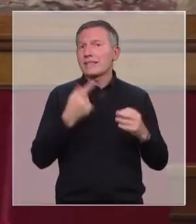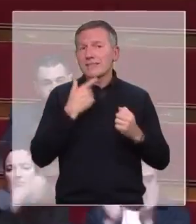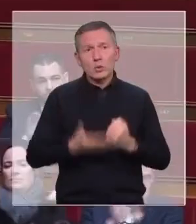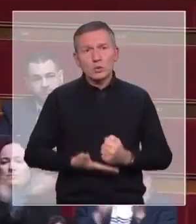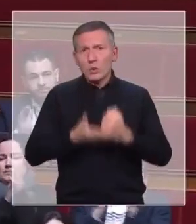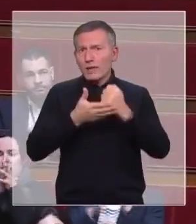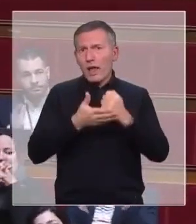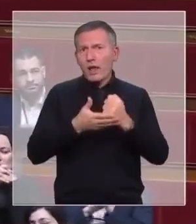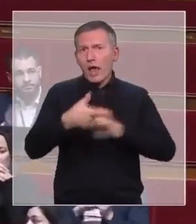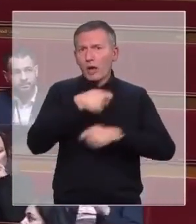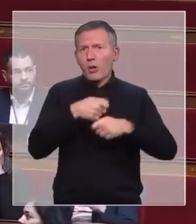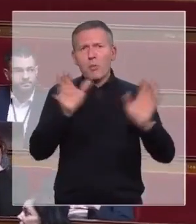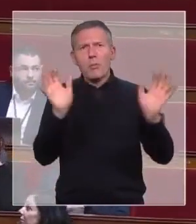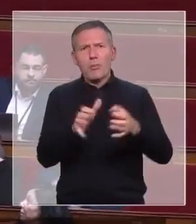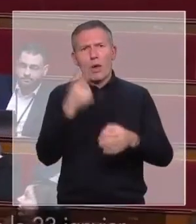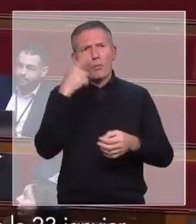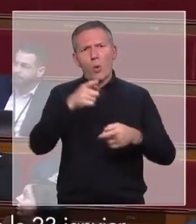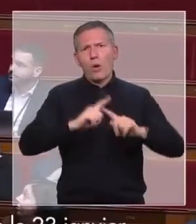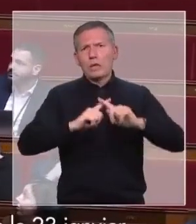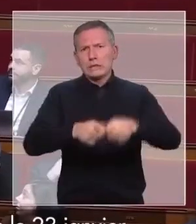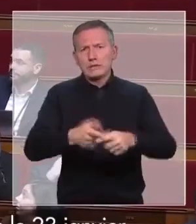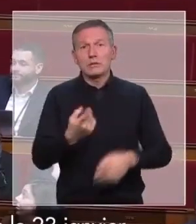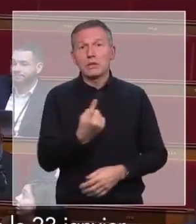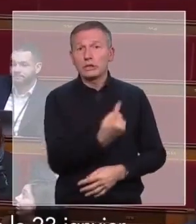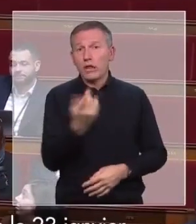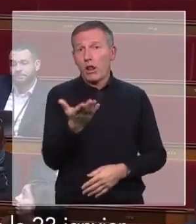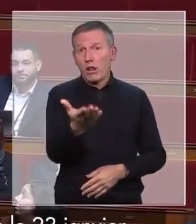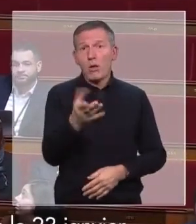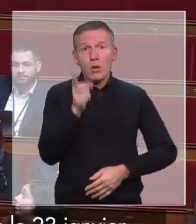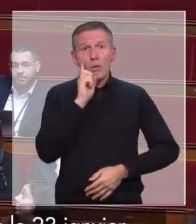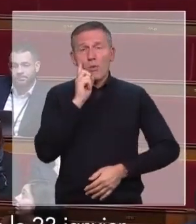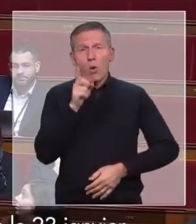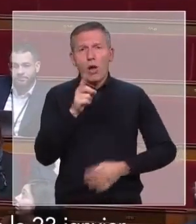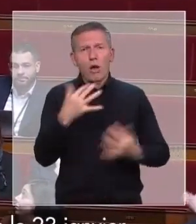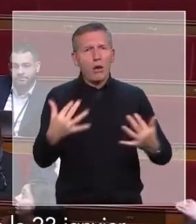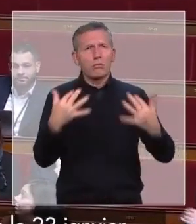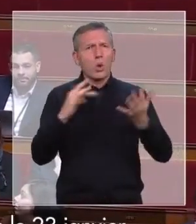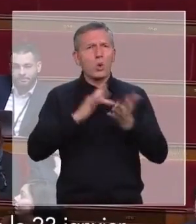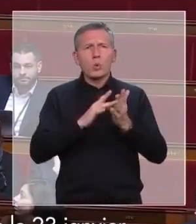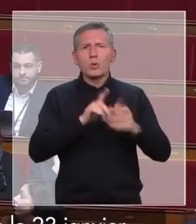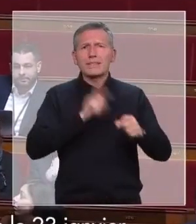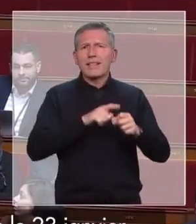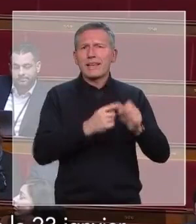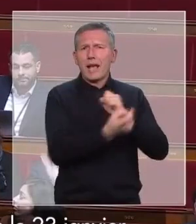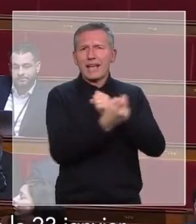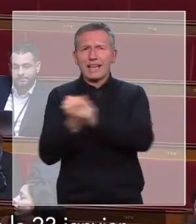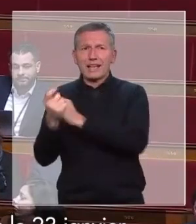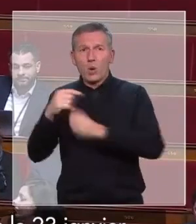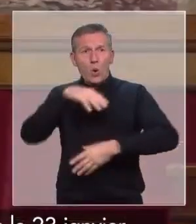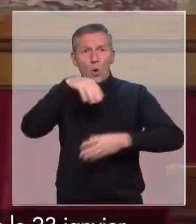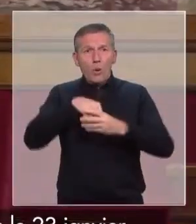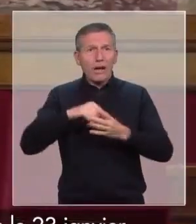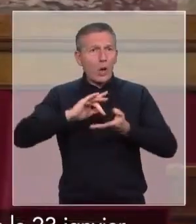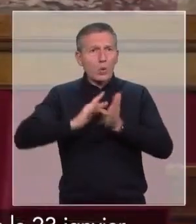blocage de l'économie pour vous faire céber. Vous êtes seul car vous vous êtes mis à dos toutes les organisations syndicales, y compris les plus